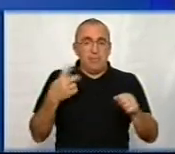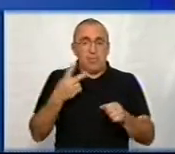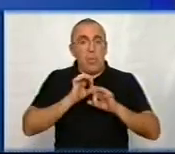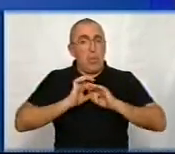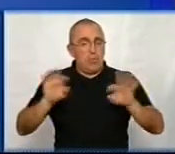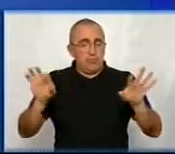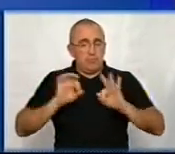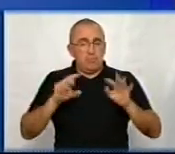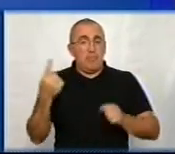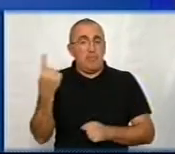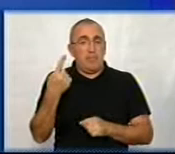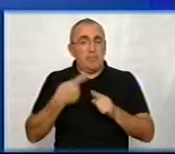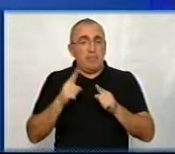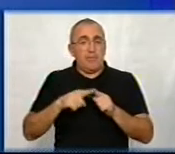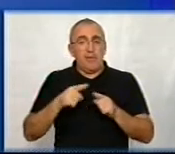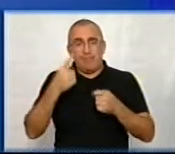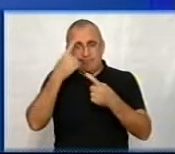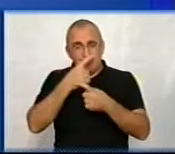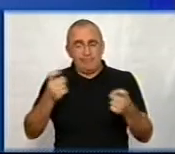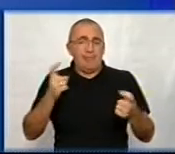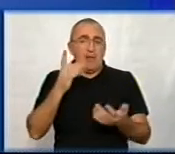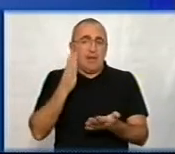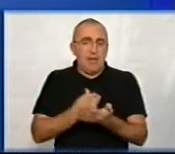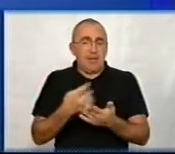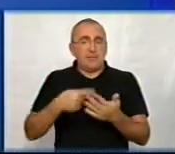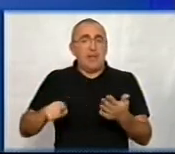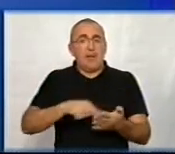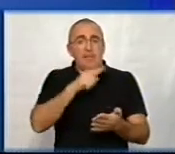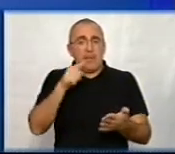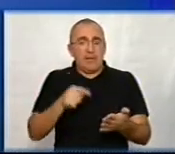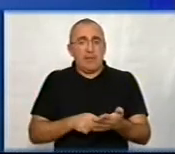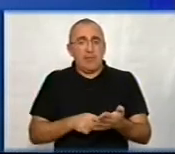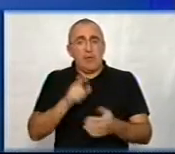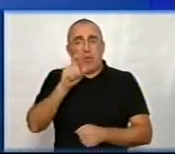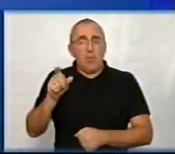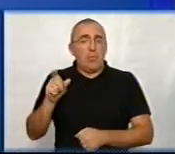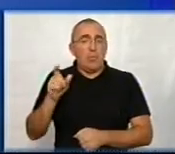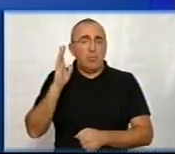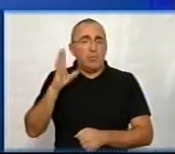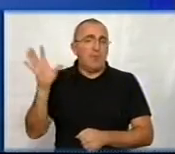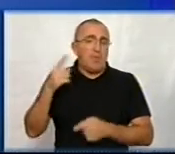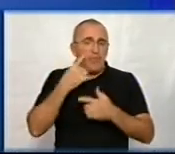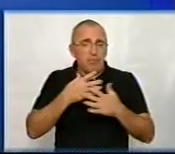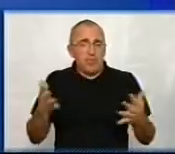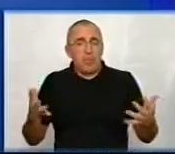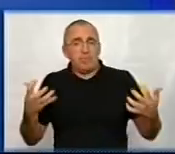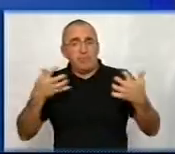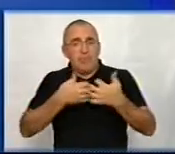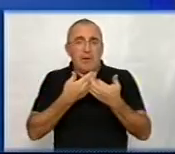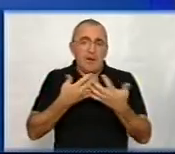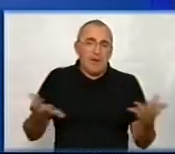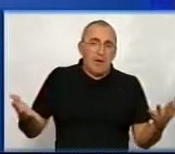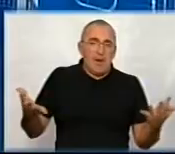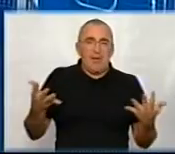озвучити. Ну, перше, це виклики, які зараз є. І це питання того, що люди будуть все більше комунікувати через різноманітні